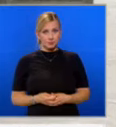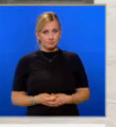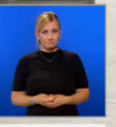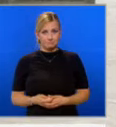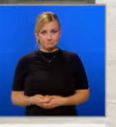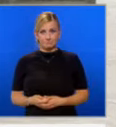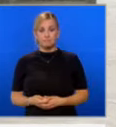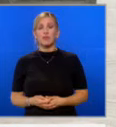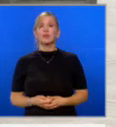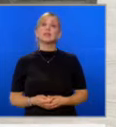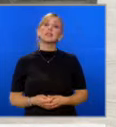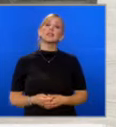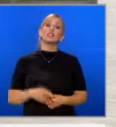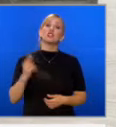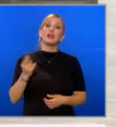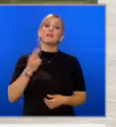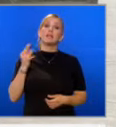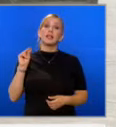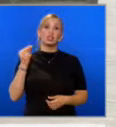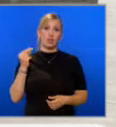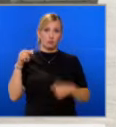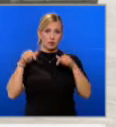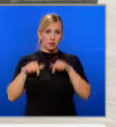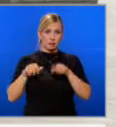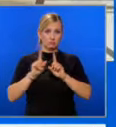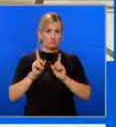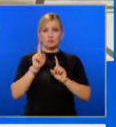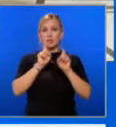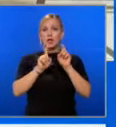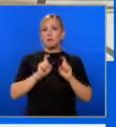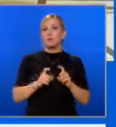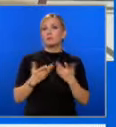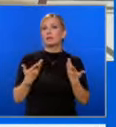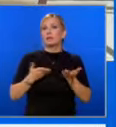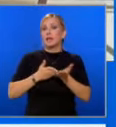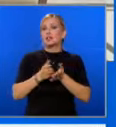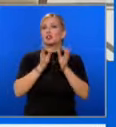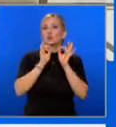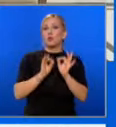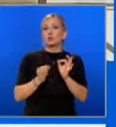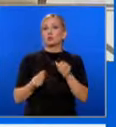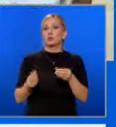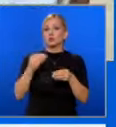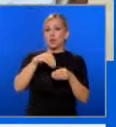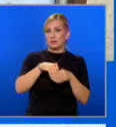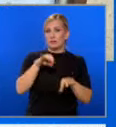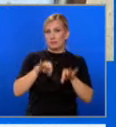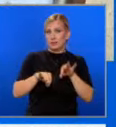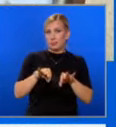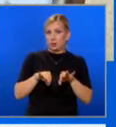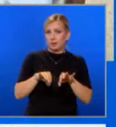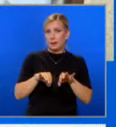Червдет Чакаров по-рано днес не коментира по какъв начин точно ще участват в изборите,